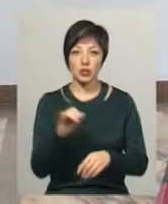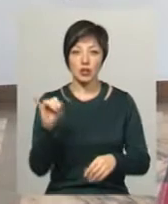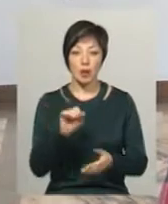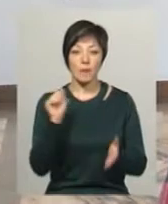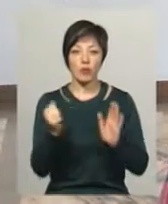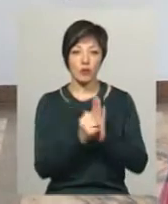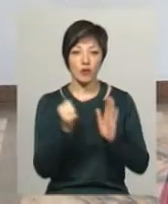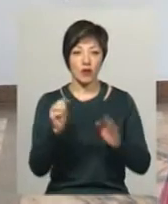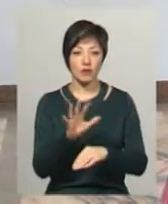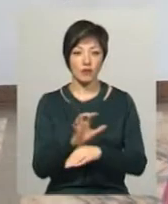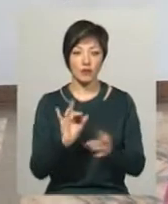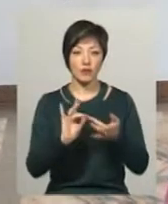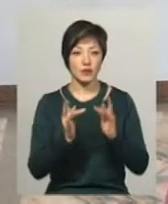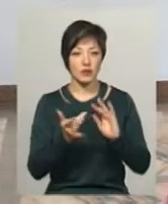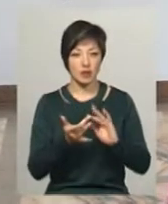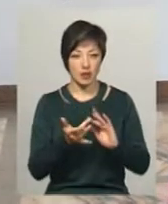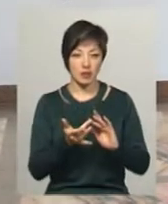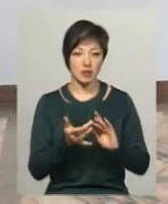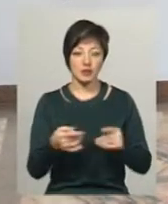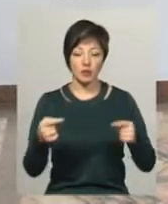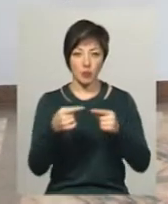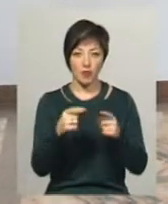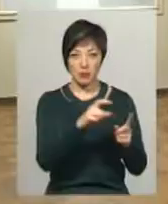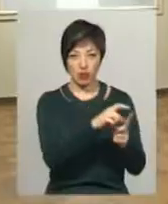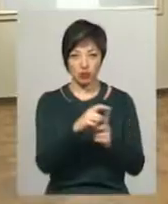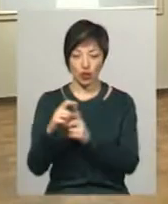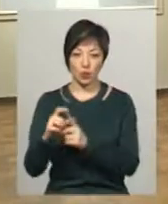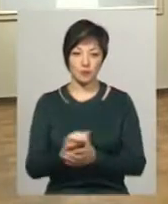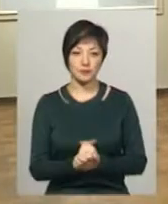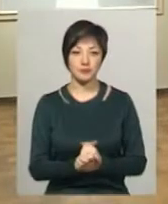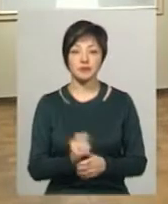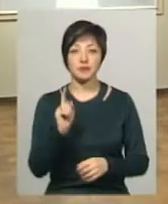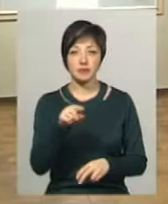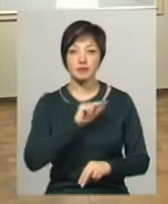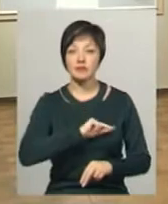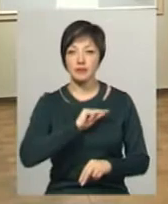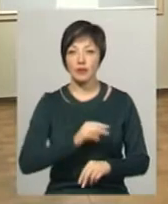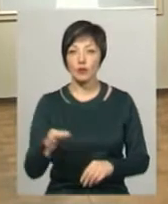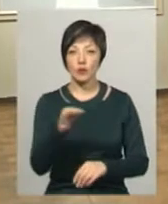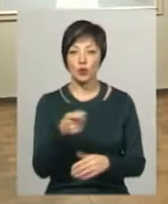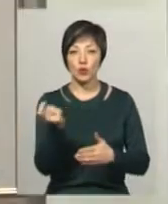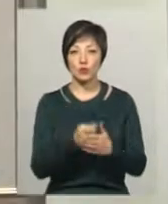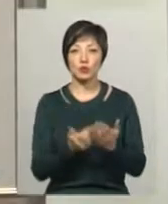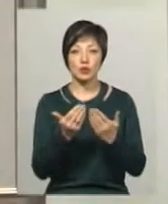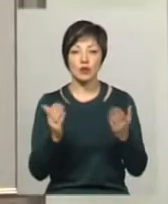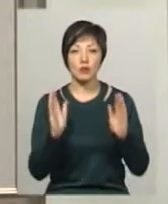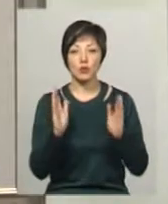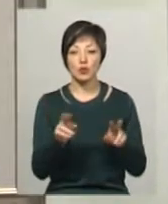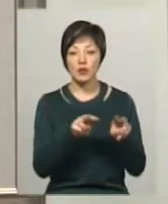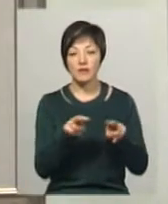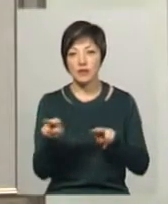опублікувати фото у соціальних мережах з відповідним хештегом. Саме там працівники обласного художнього музею будуть